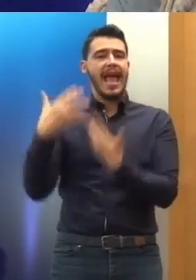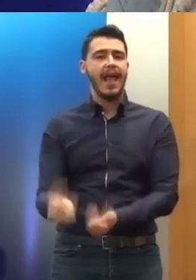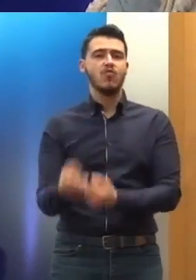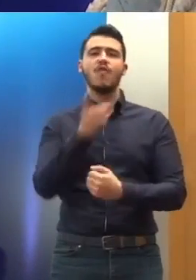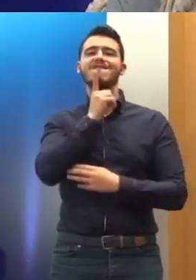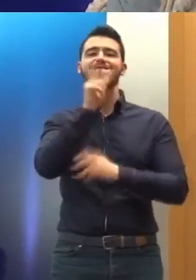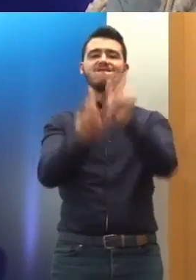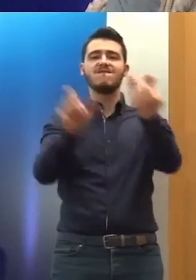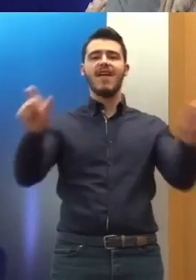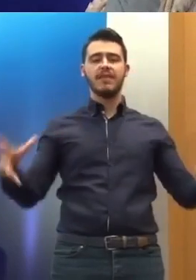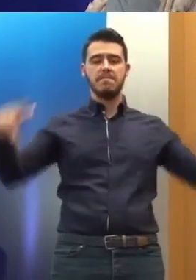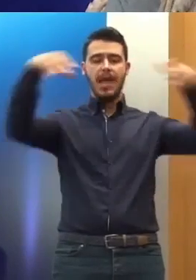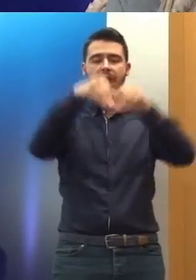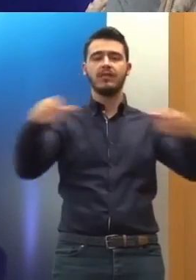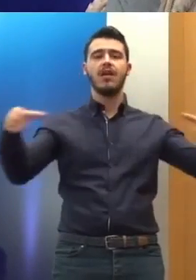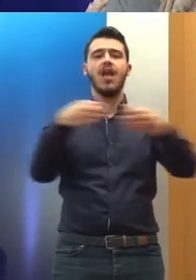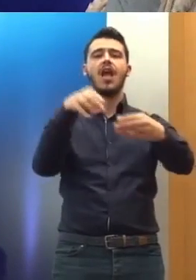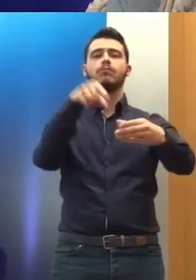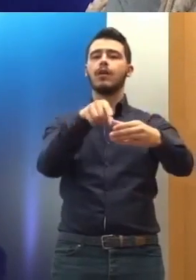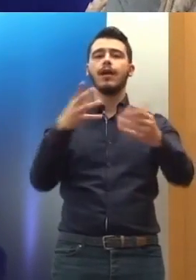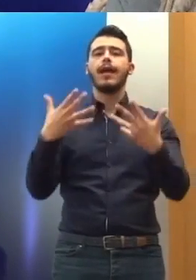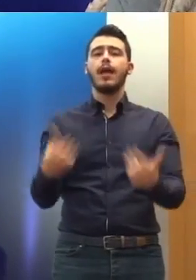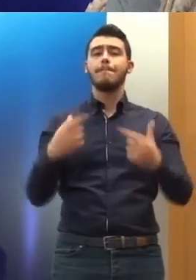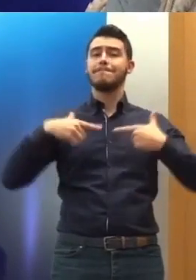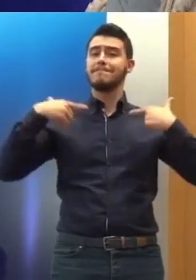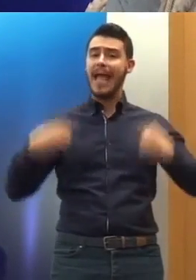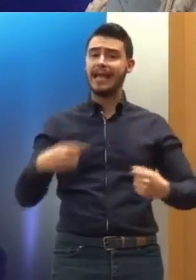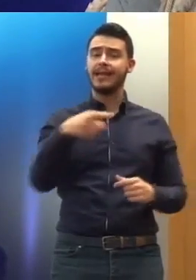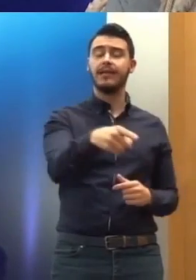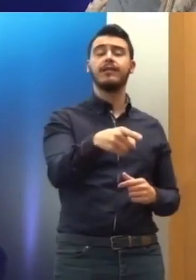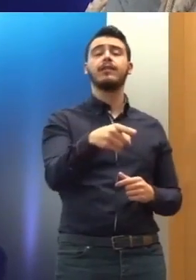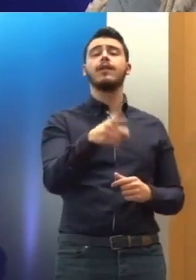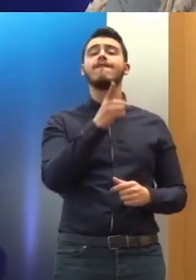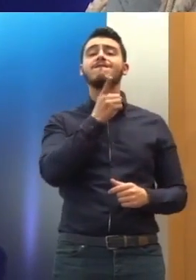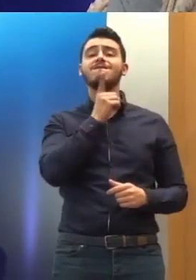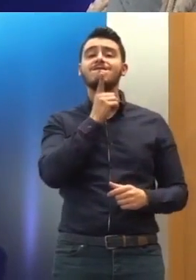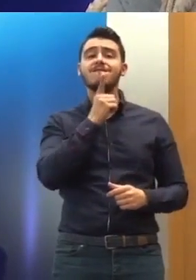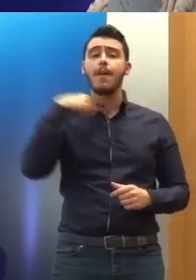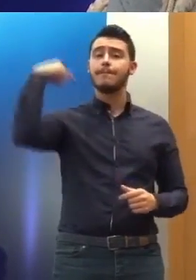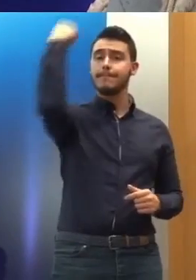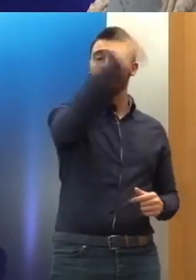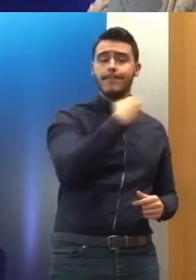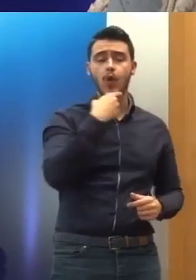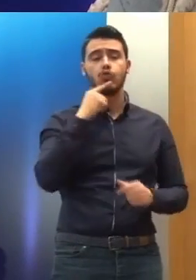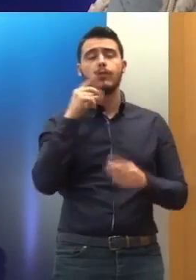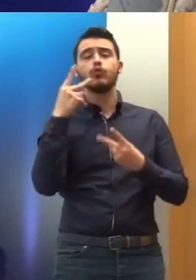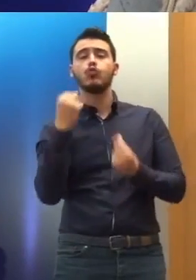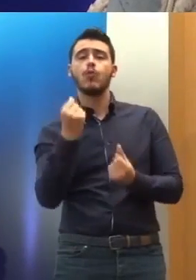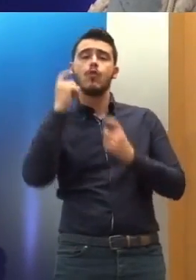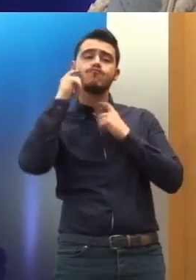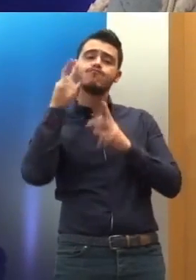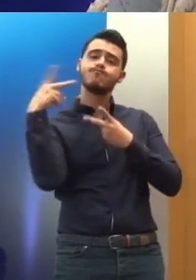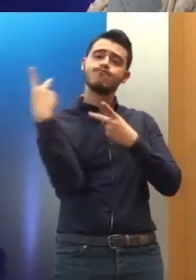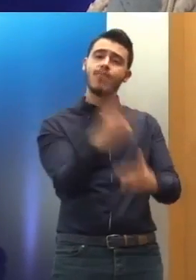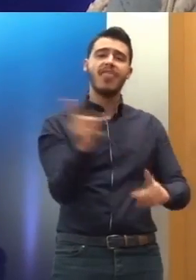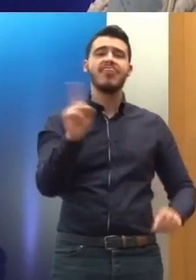είναι μέλη της Επιτροπής αυτής υπό την προσωπική τους ιδιότητα, αν θέλετε. Και επομένως, δεν